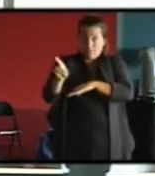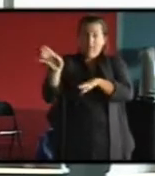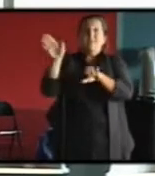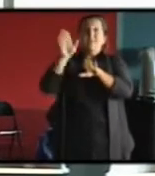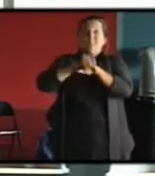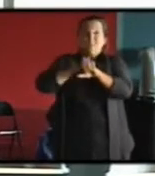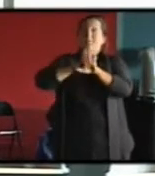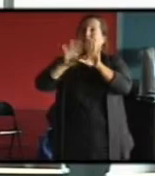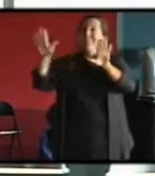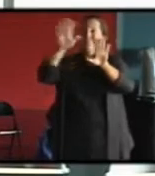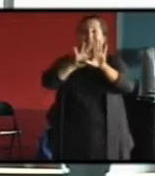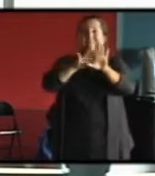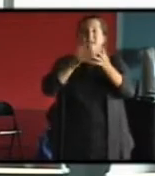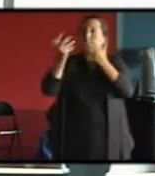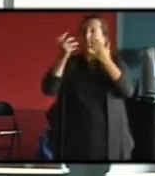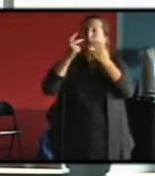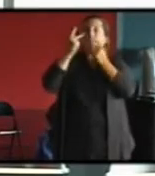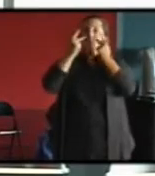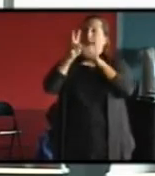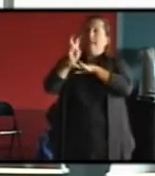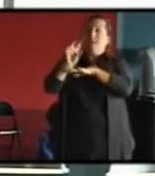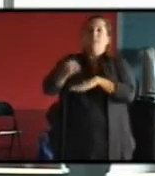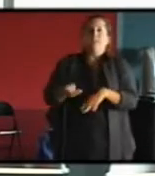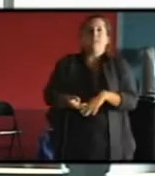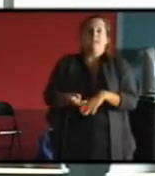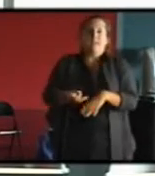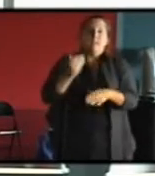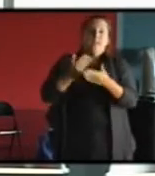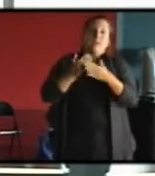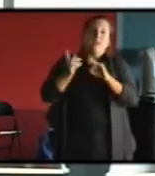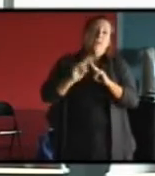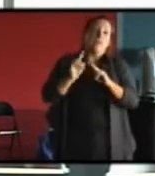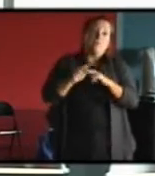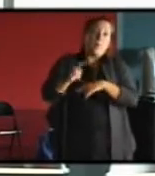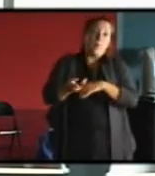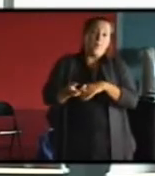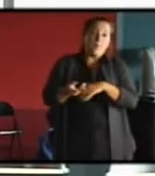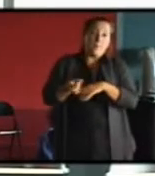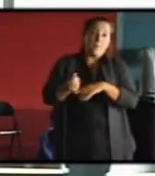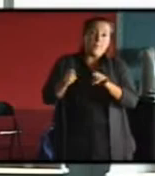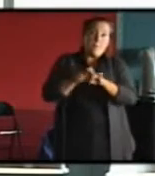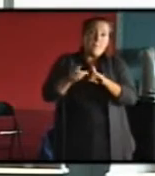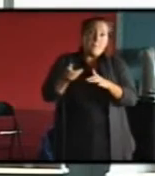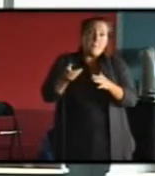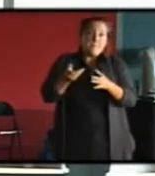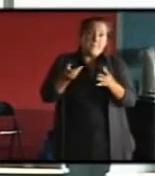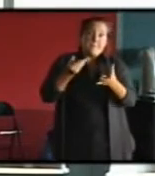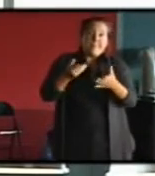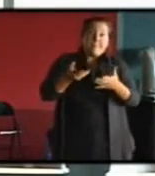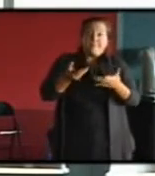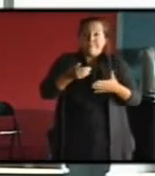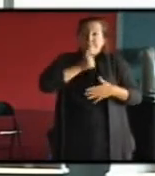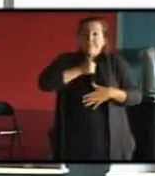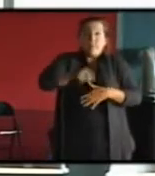conservé la modénature de façade du bâtiment. Donc, on voit bien qu'on est là sur quelque chose qui est un peu à la limite et on voit